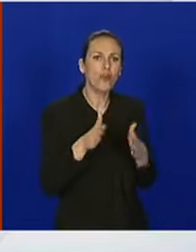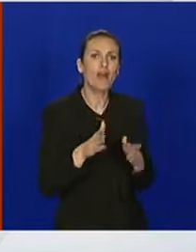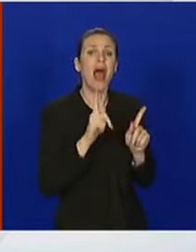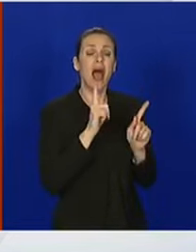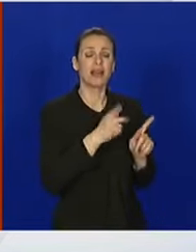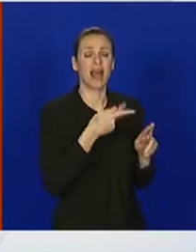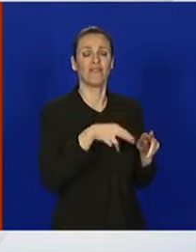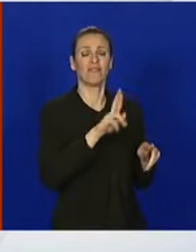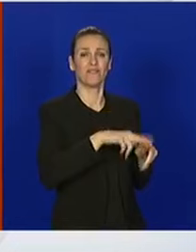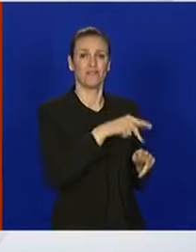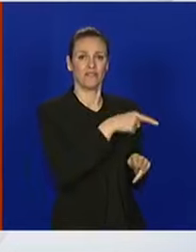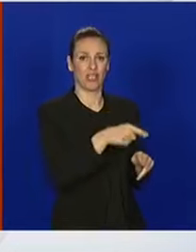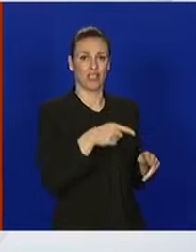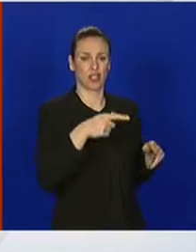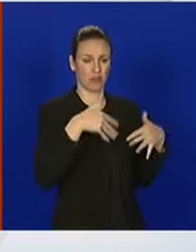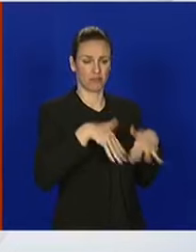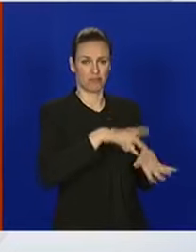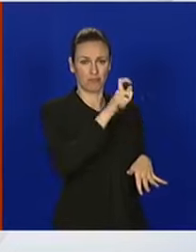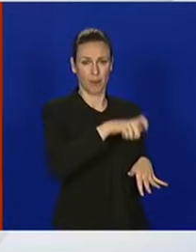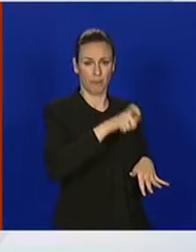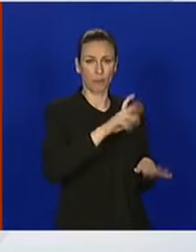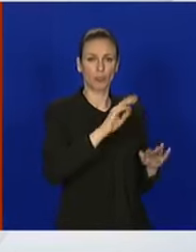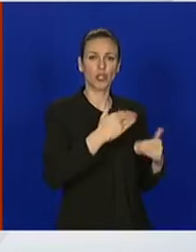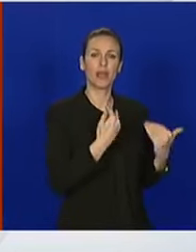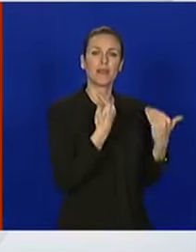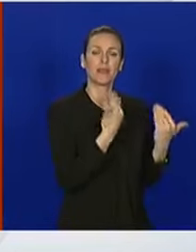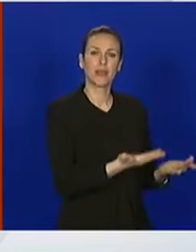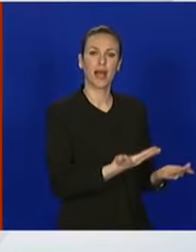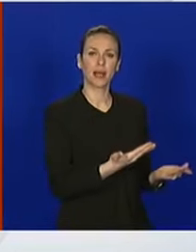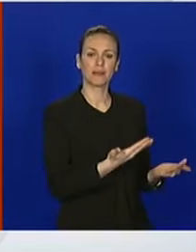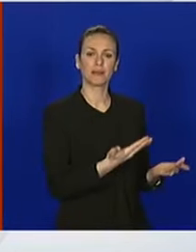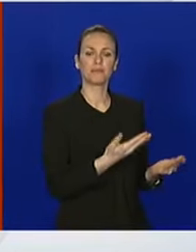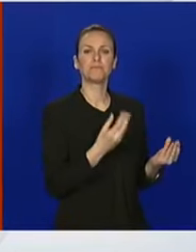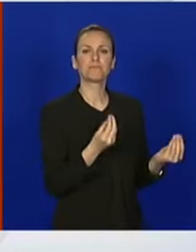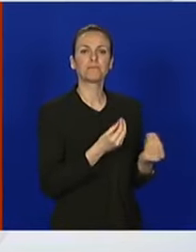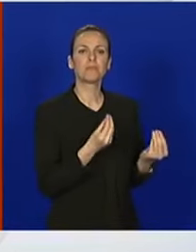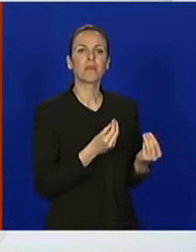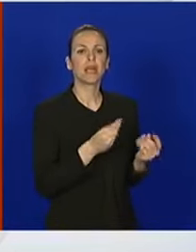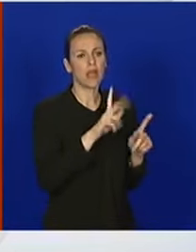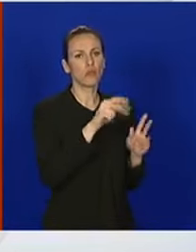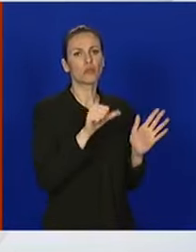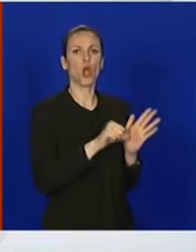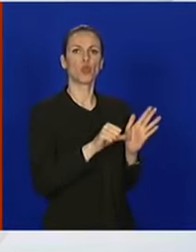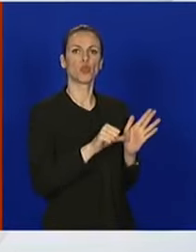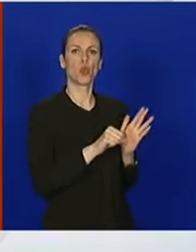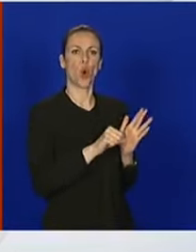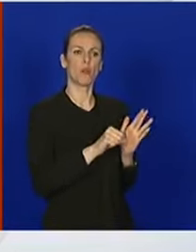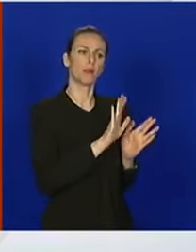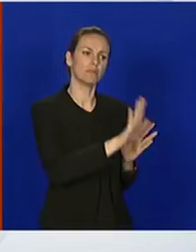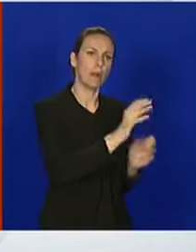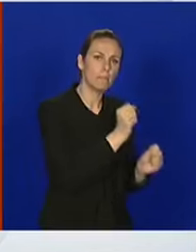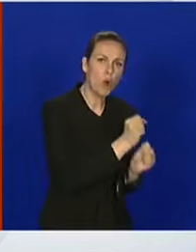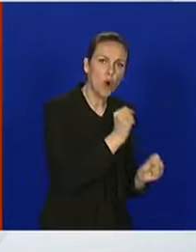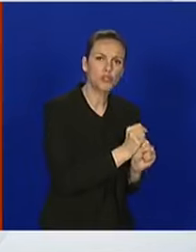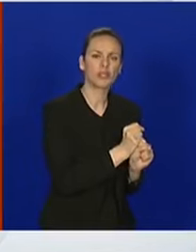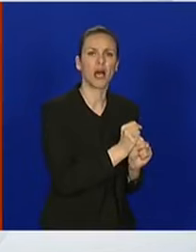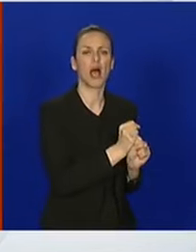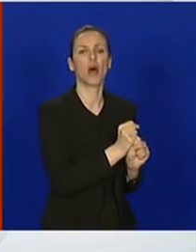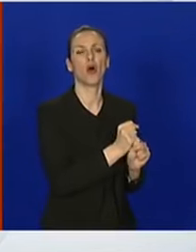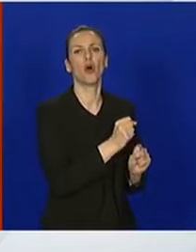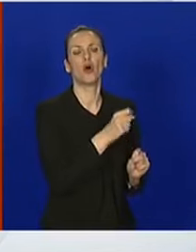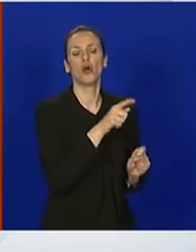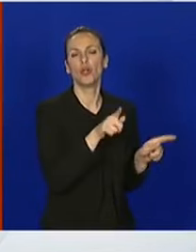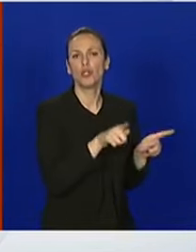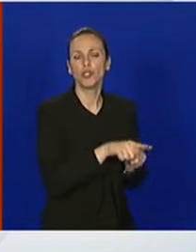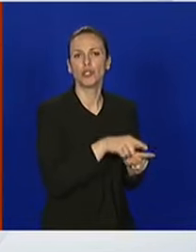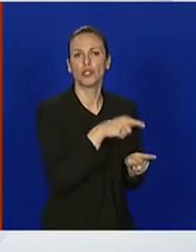broju naših građana omogućiti na neki način normalizaciju i u radnom procesu